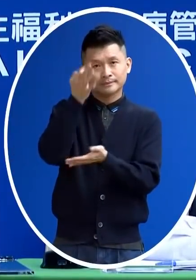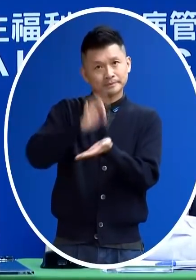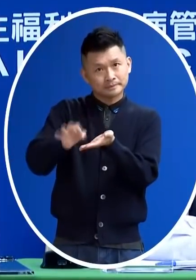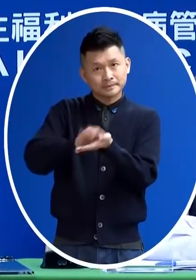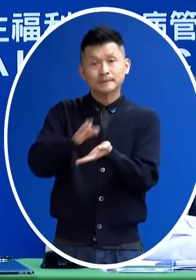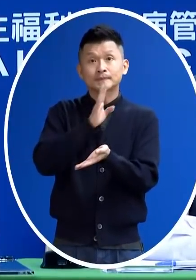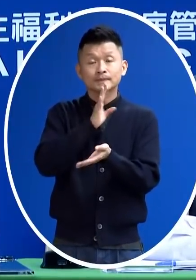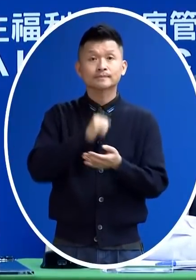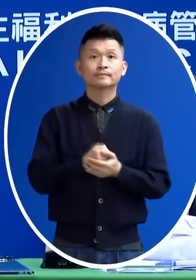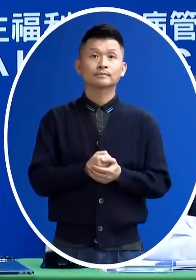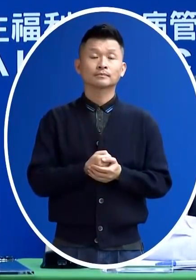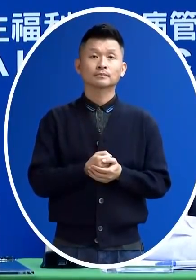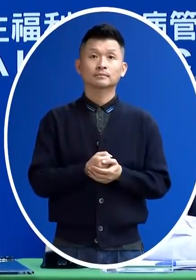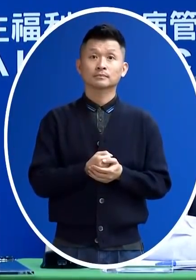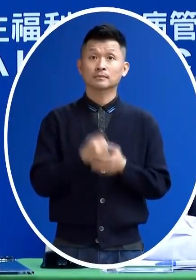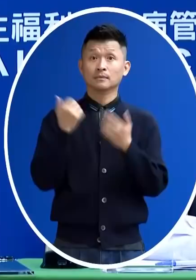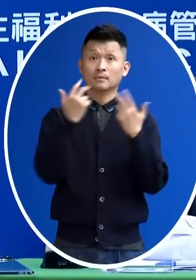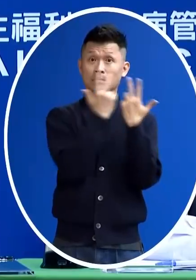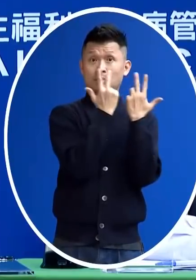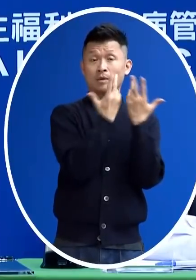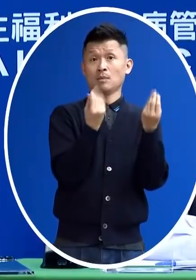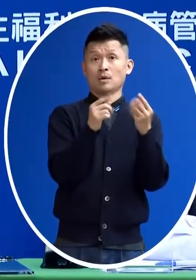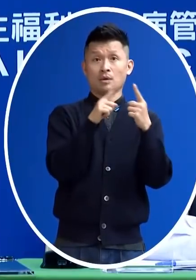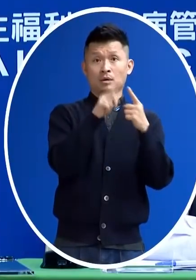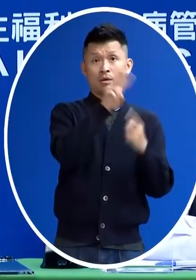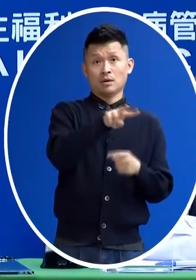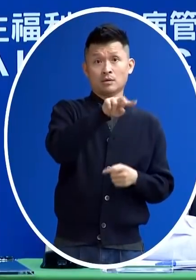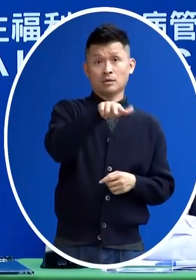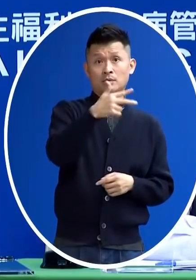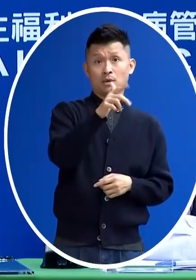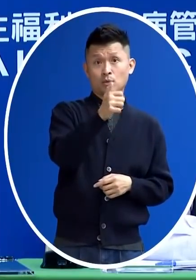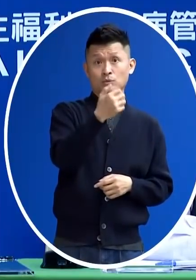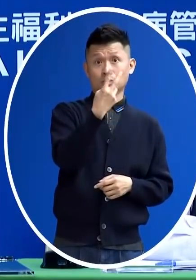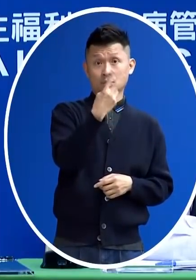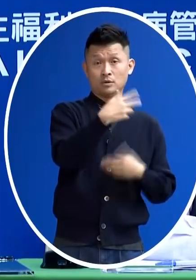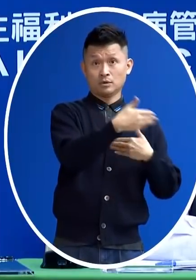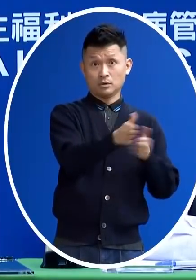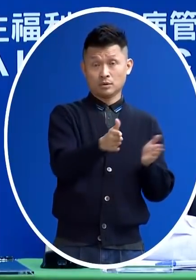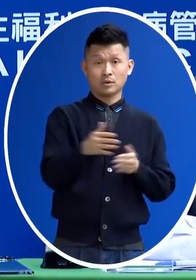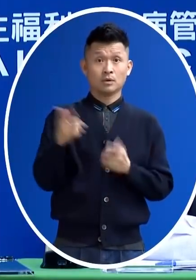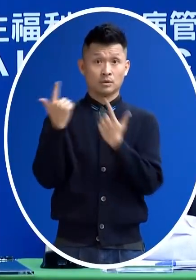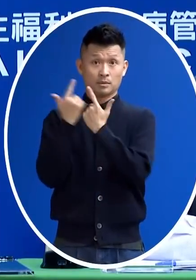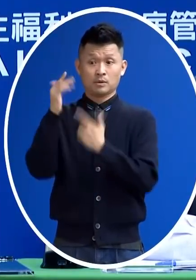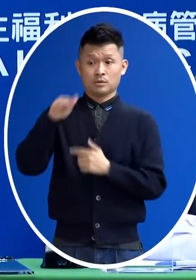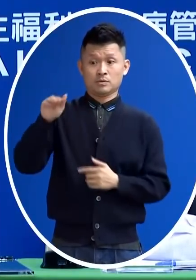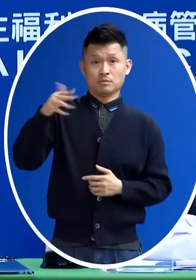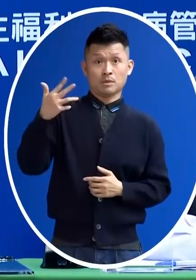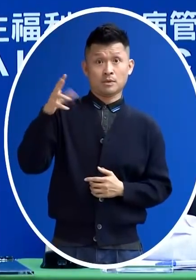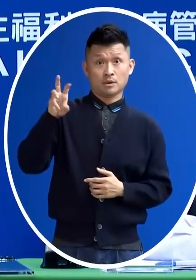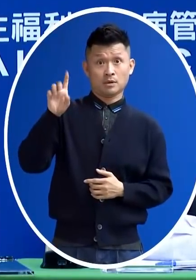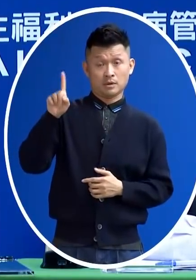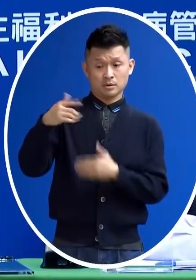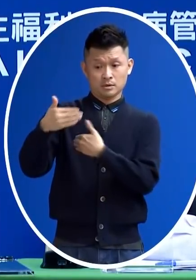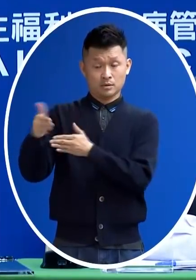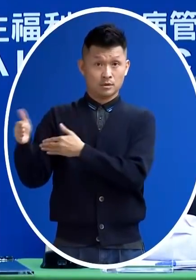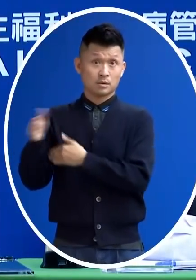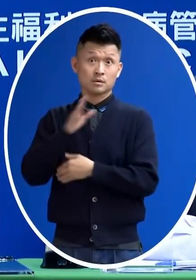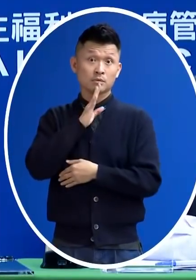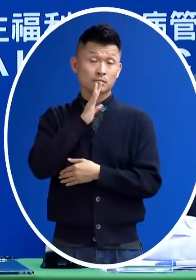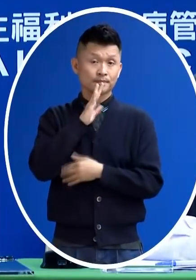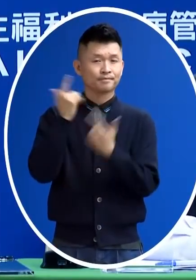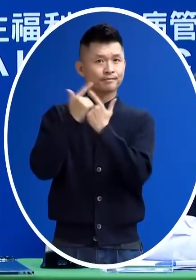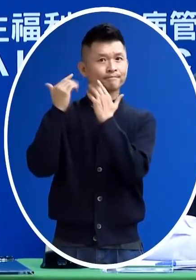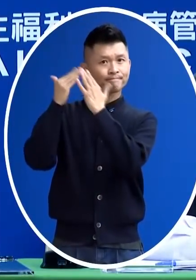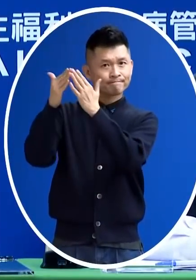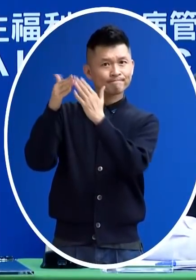那新北市倒是沒有 新北市本身只有2752家 那台北有9381家所以是台北市有到